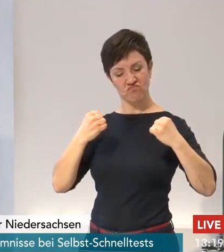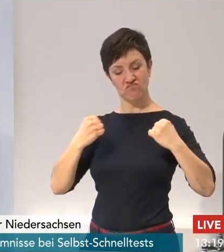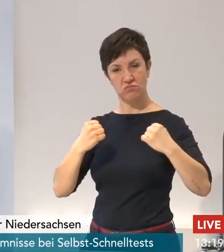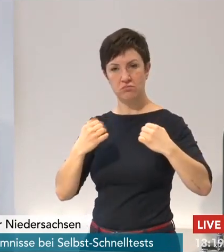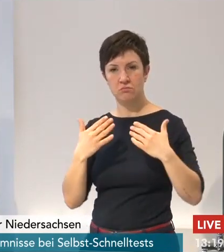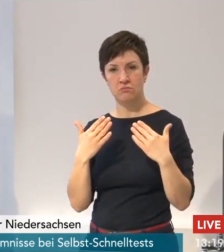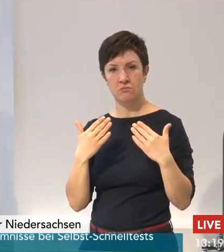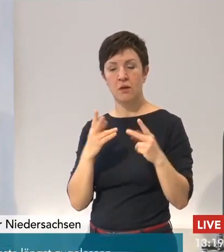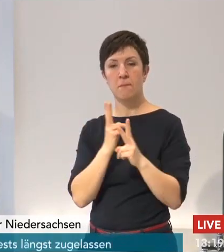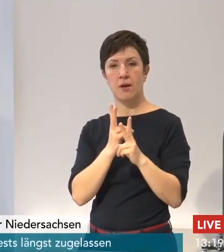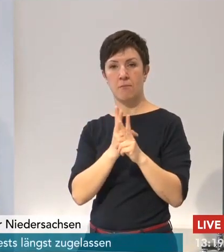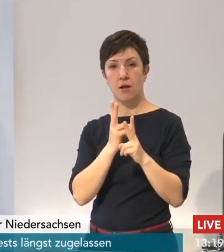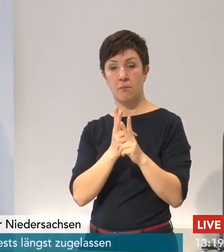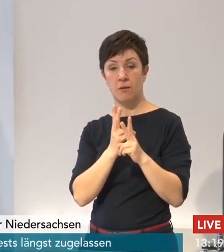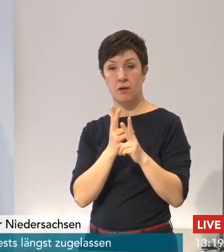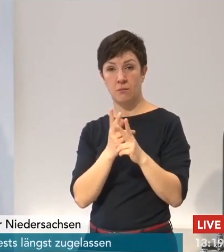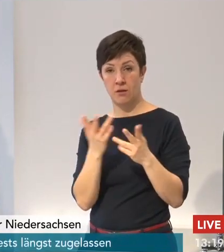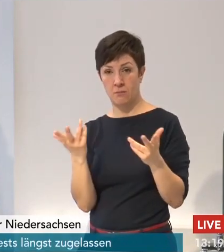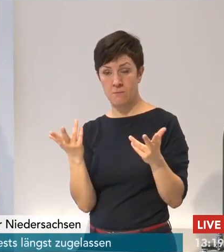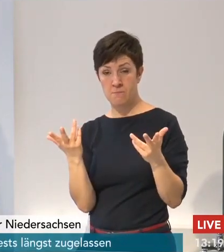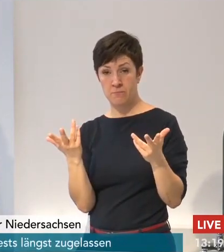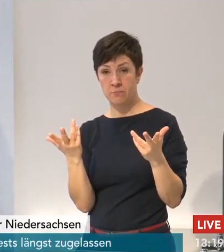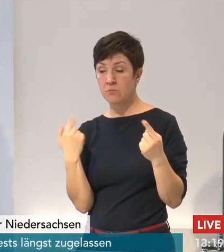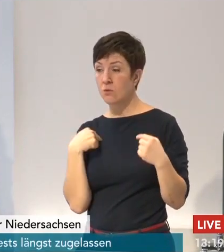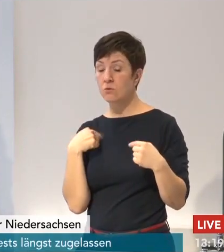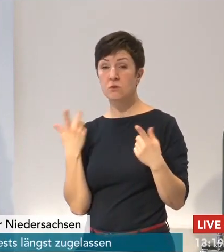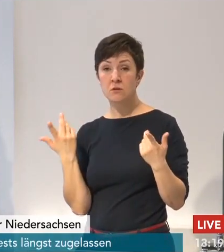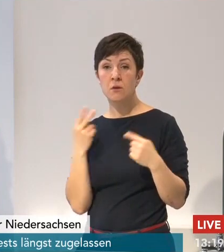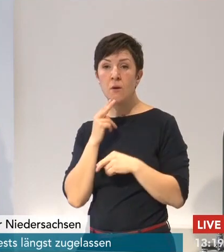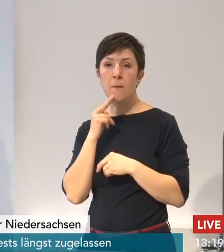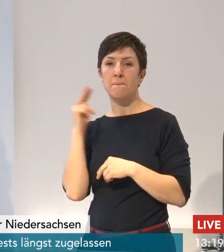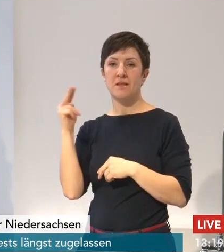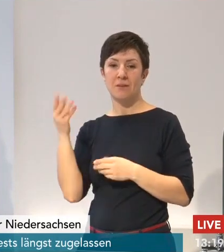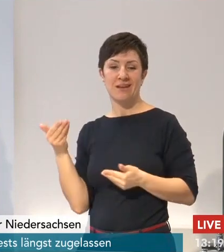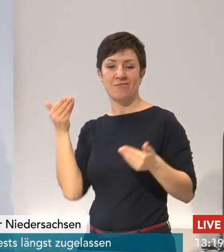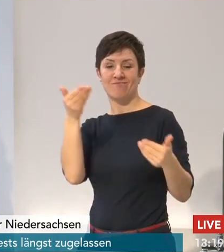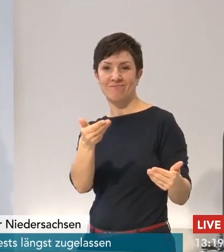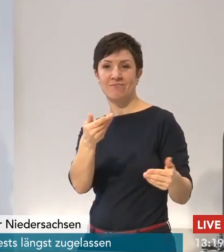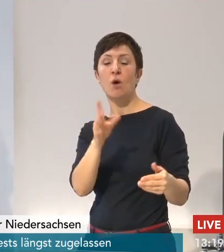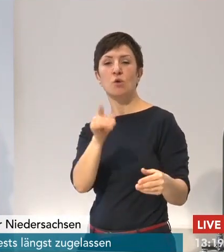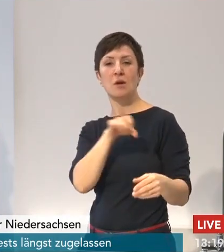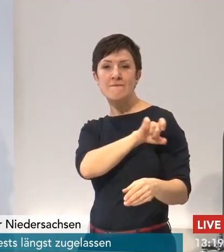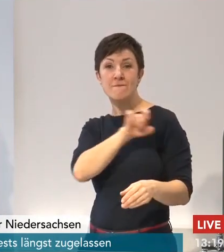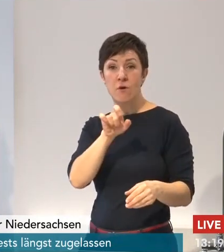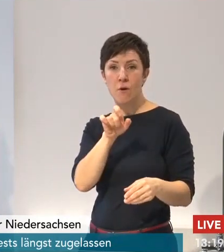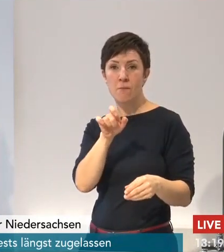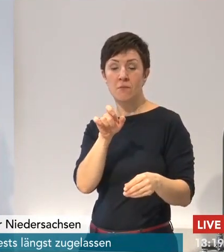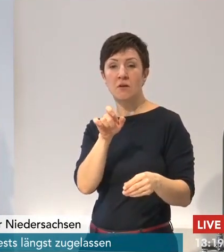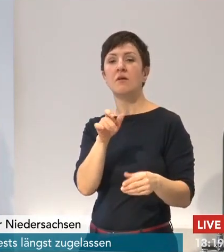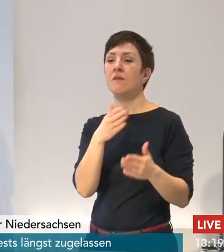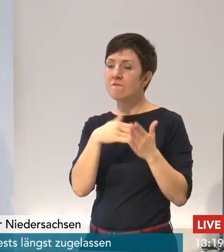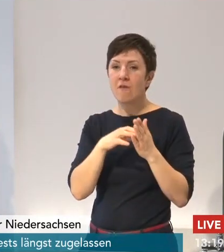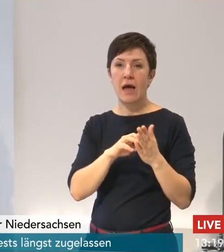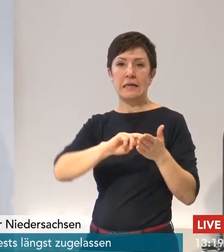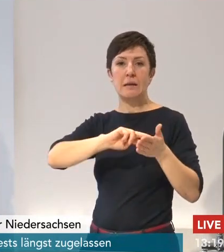Und letztendlich wollen wir hier diese Perspektive mit Planungssicherheit auch in der Pandemie geben. Und wir alle hoffen, dass wir das Jahr